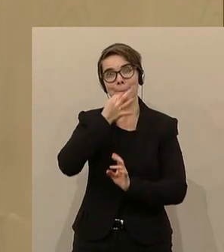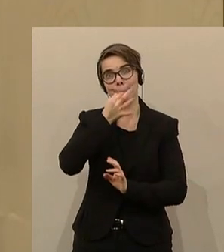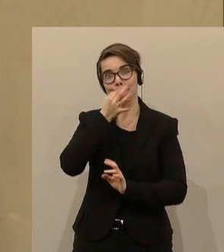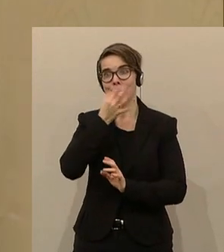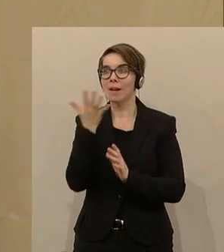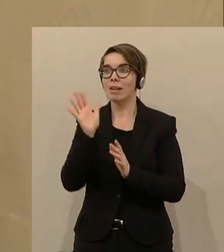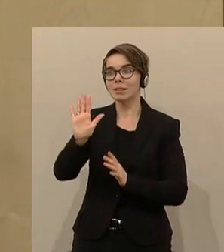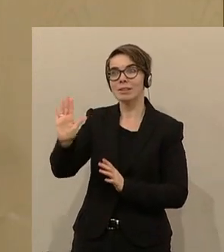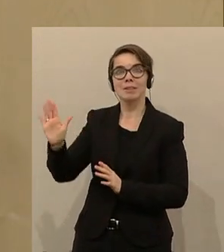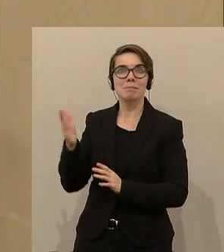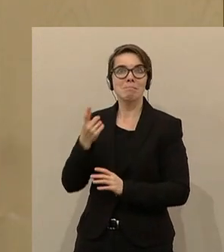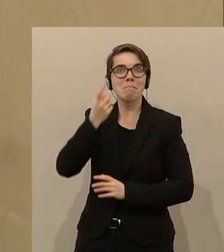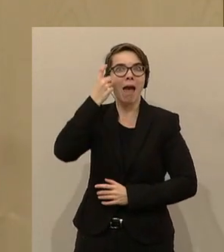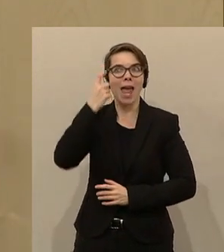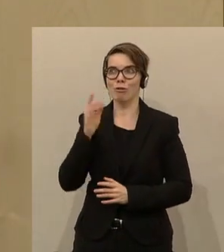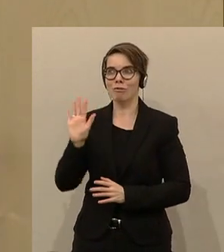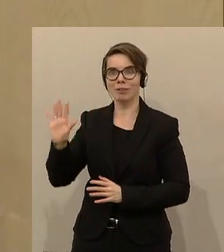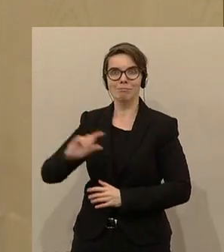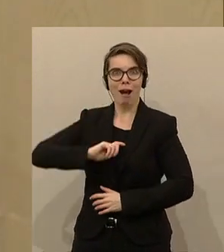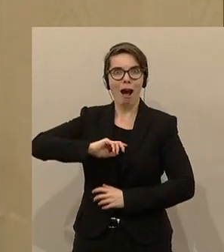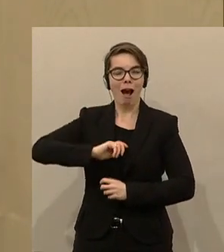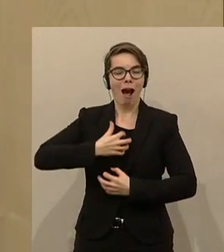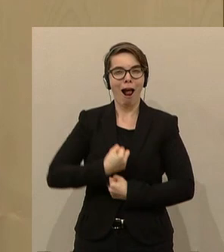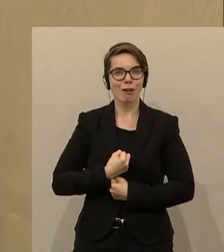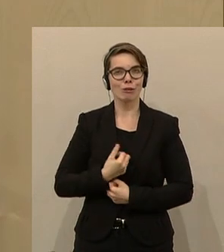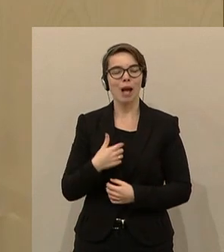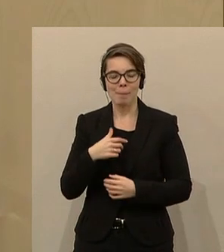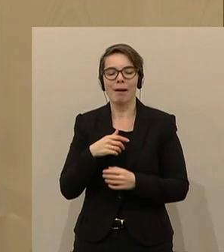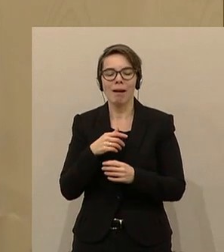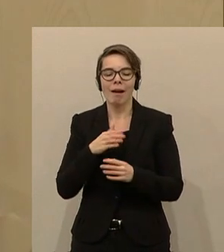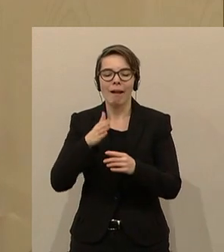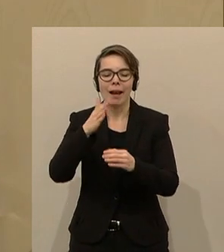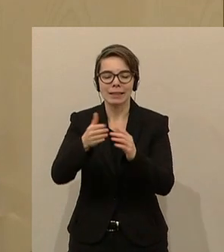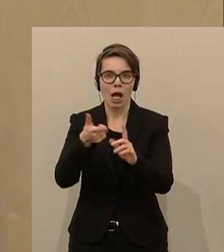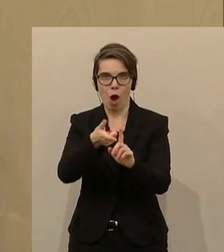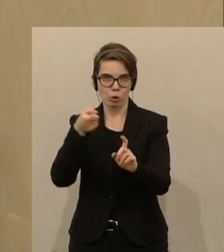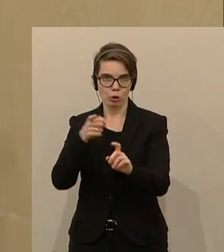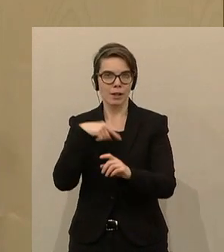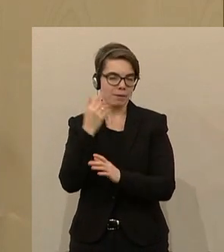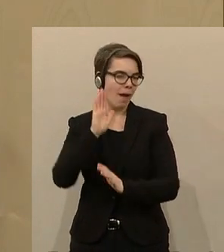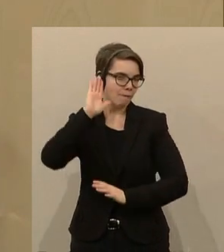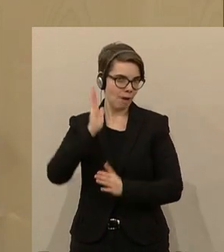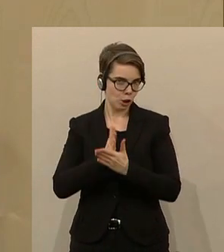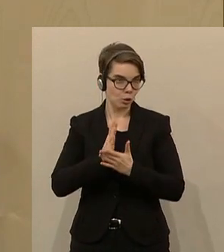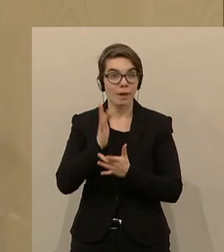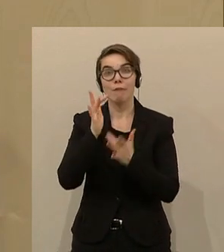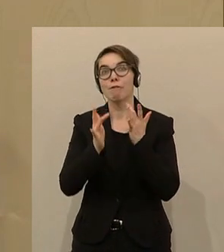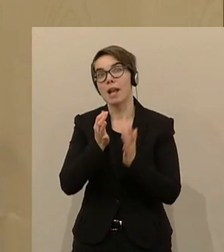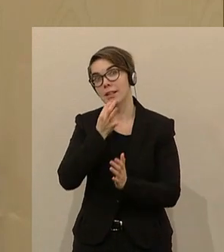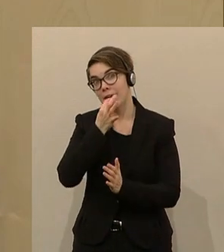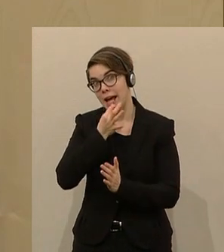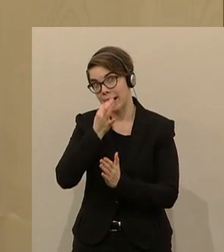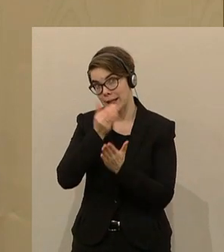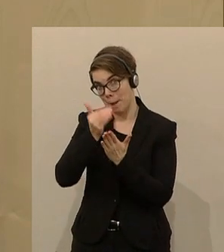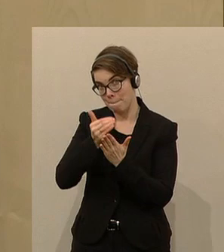sie stehen. Wir werden darauf warten, spätestens im Ausschuss werden wir es erfahren. Vielleicht sind ja dann auch die Redemanuskripte